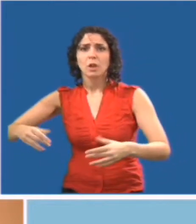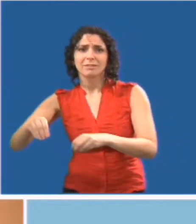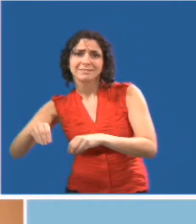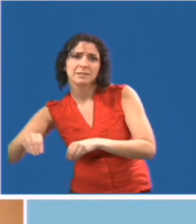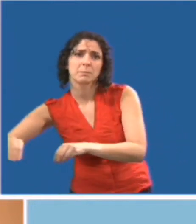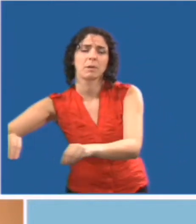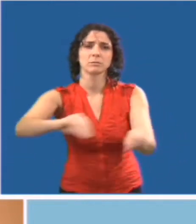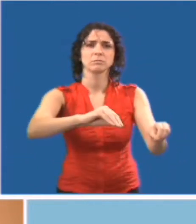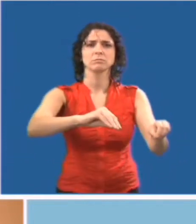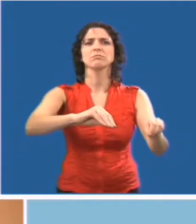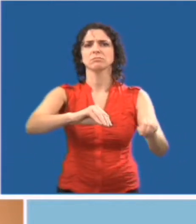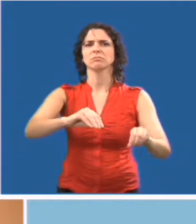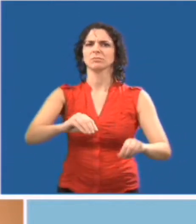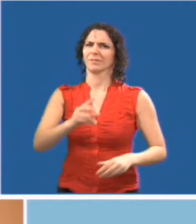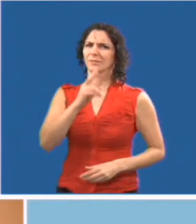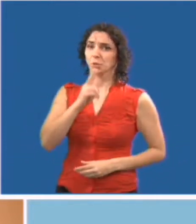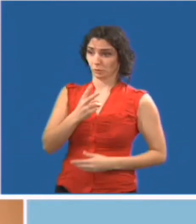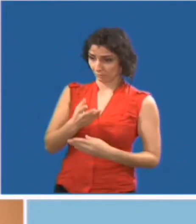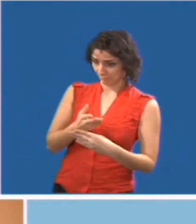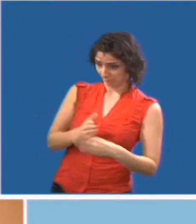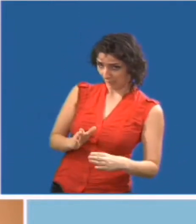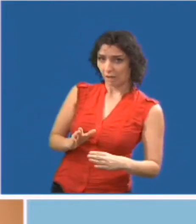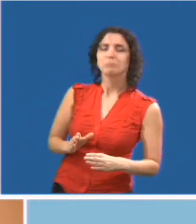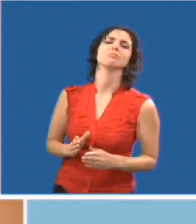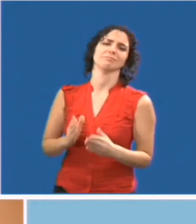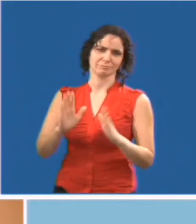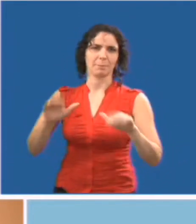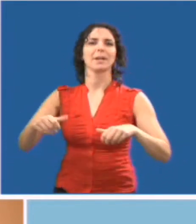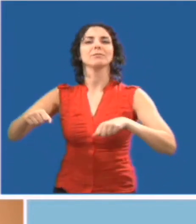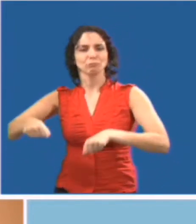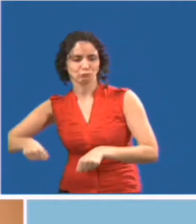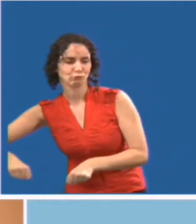position embarrassante comme devant un mur.